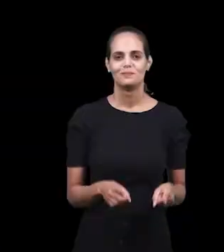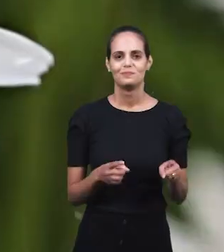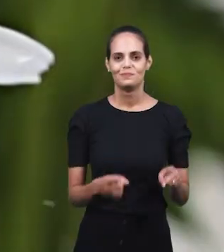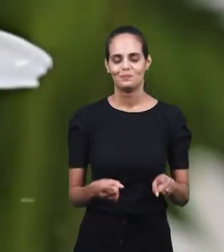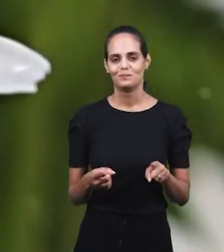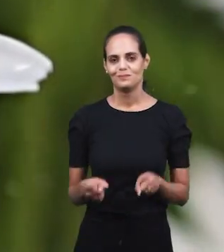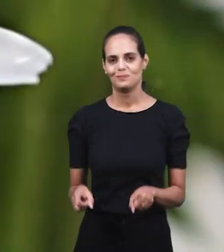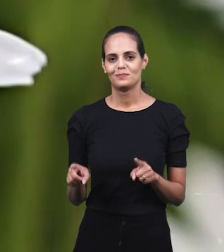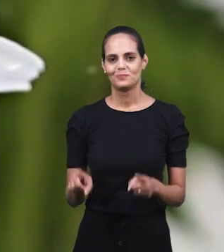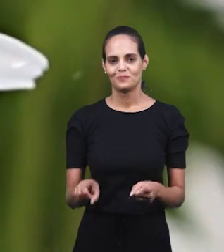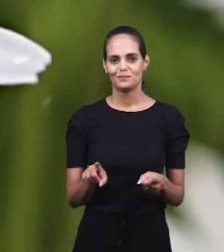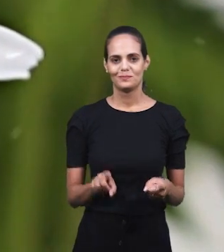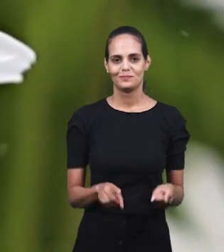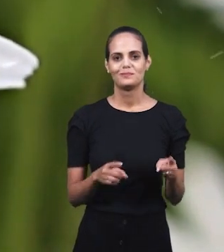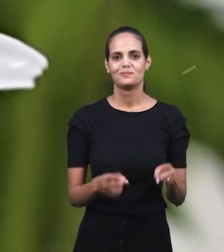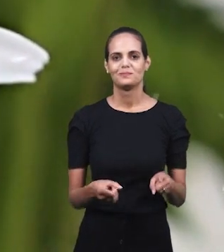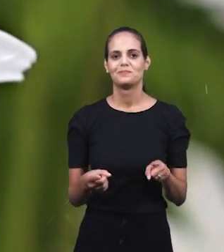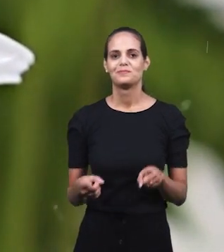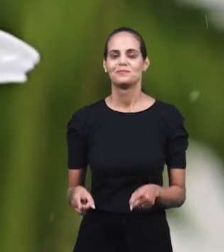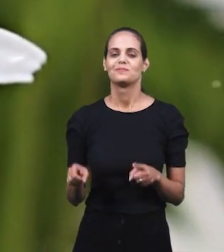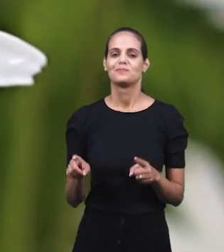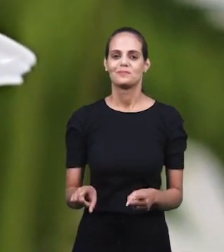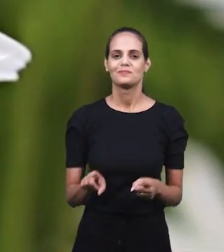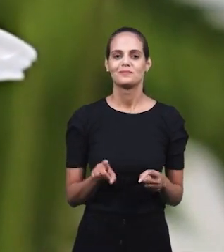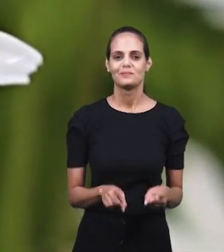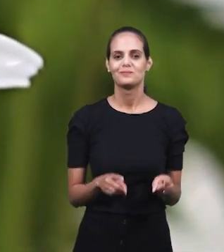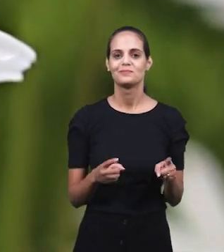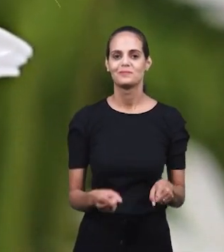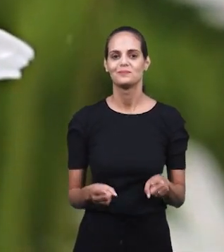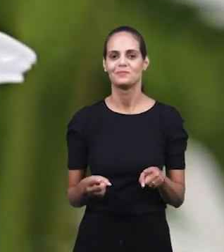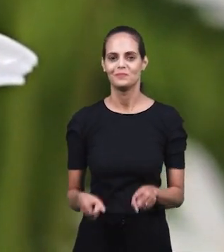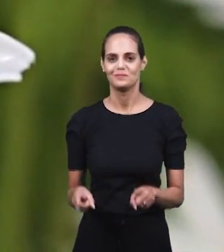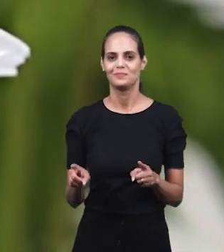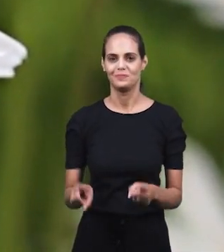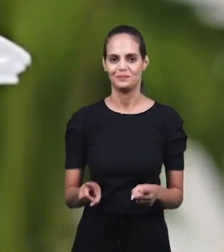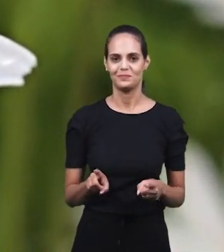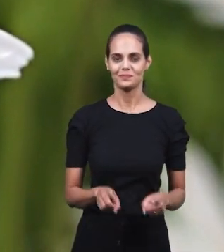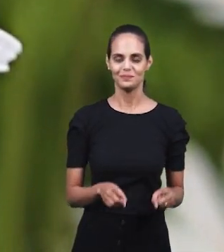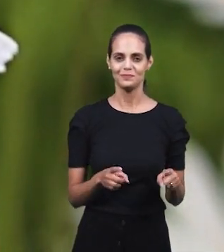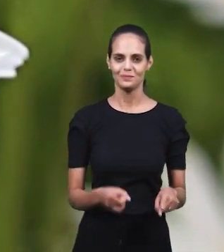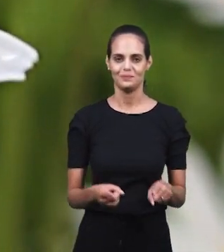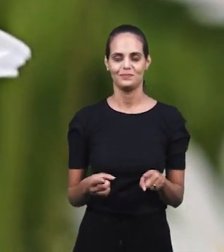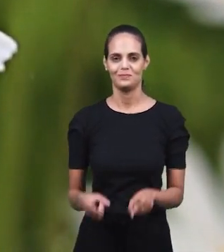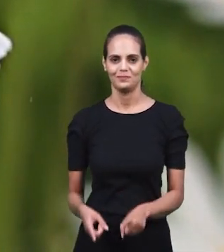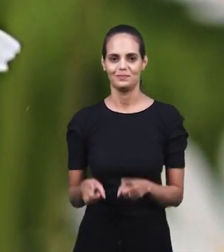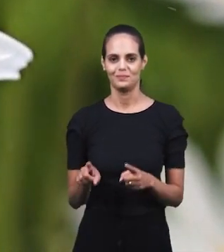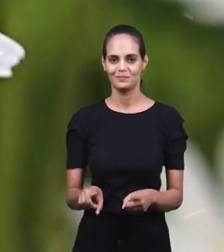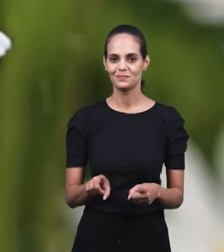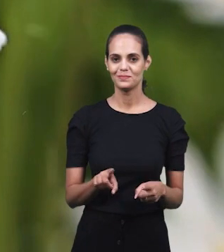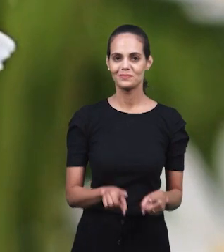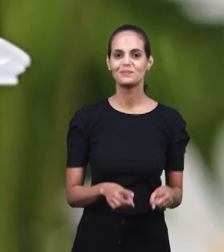и ты омыл, и ты омыл.